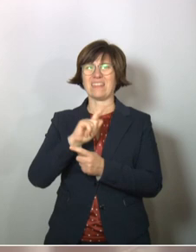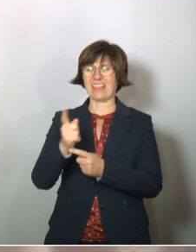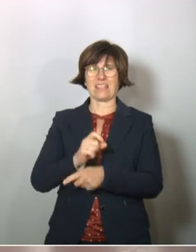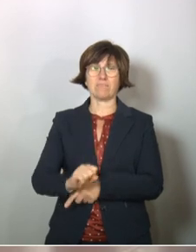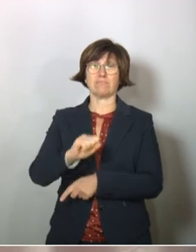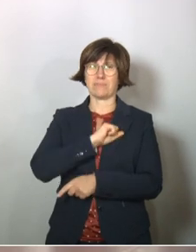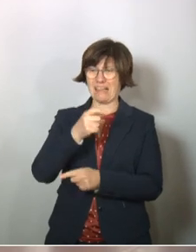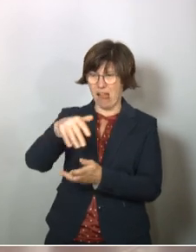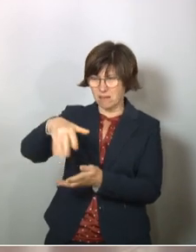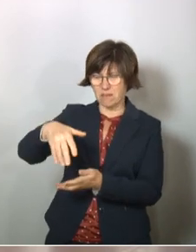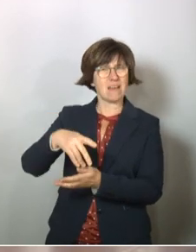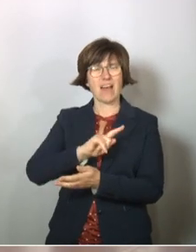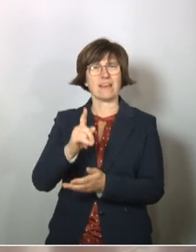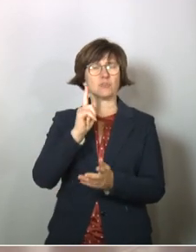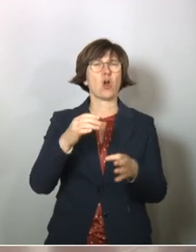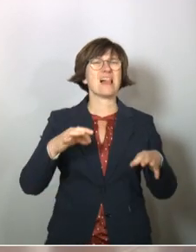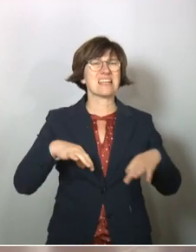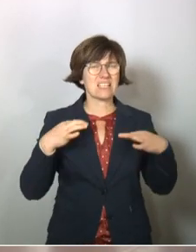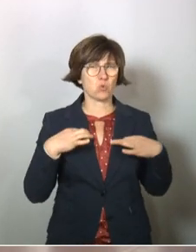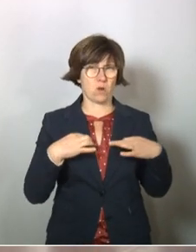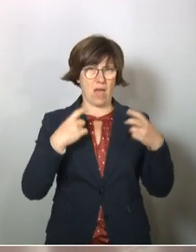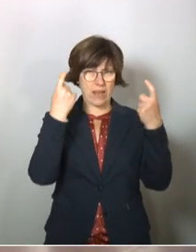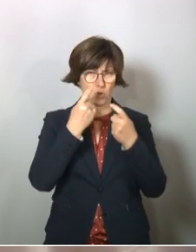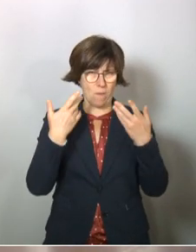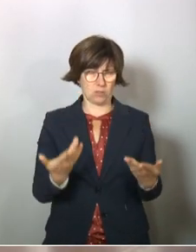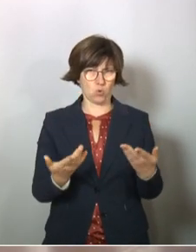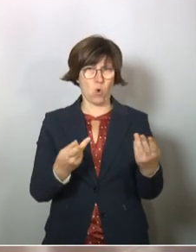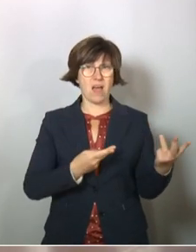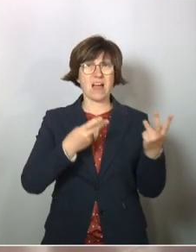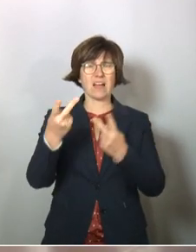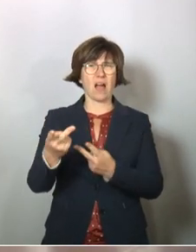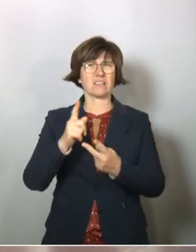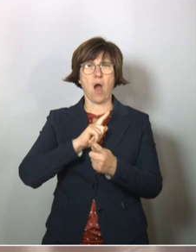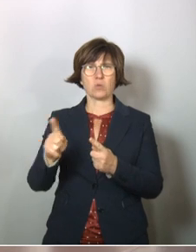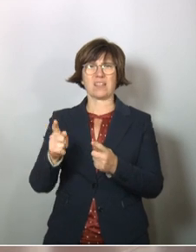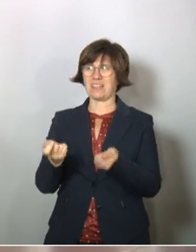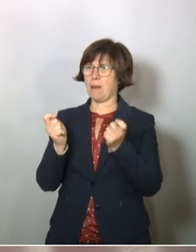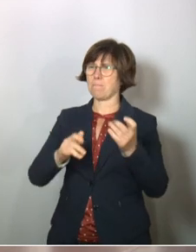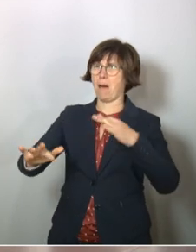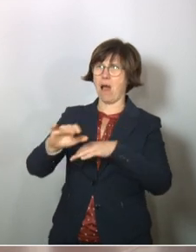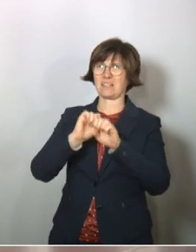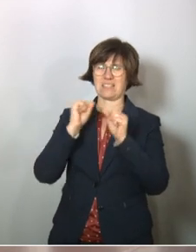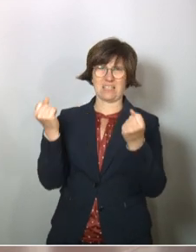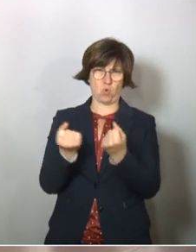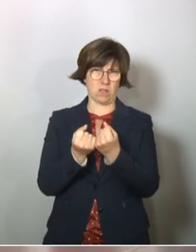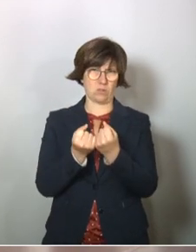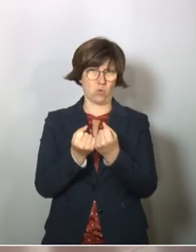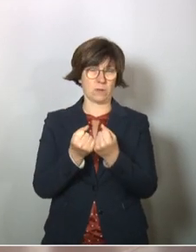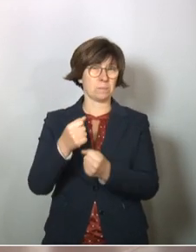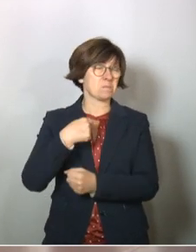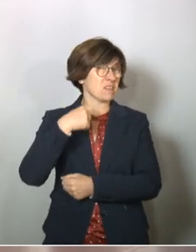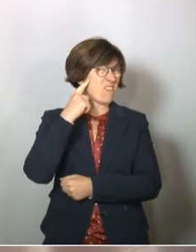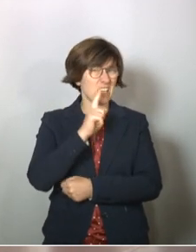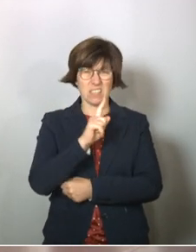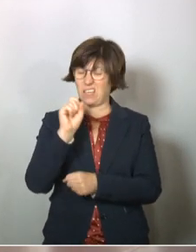rechnen muss, sondern in erster Linie für Gesundheit zuständig ist. Ein Krankenhaus gehört nicht auf den Markt. Was ich nicht weiß und